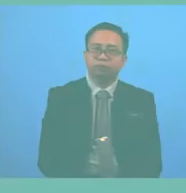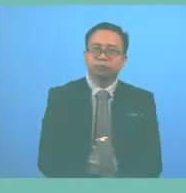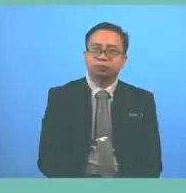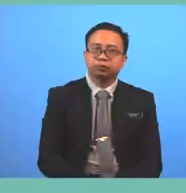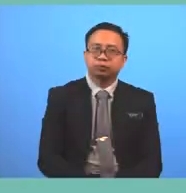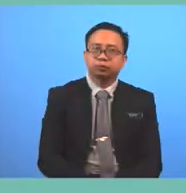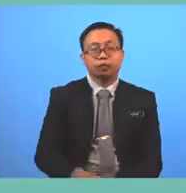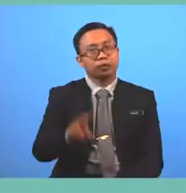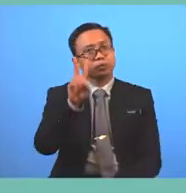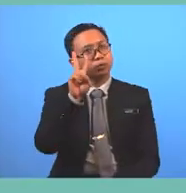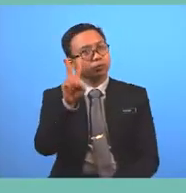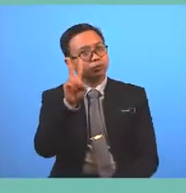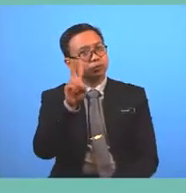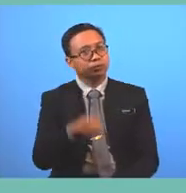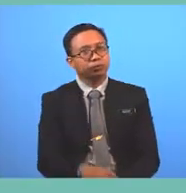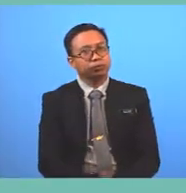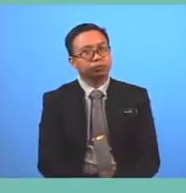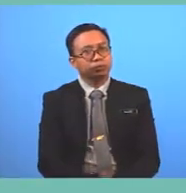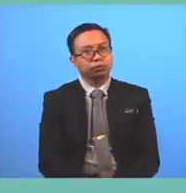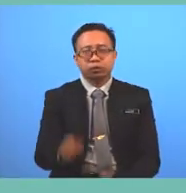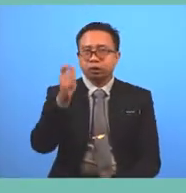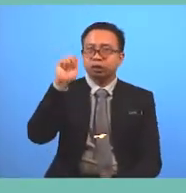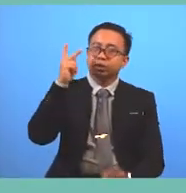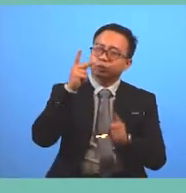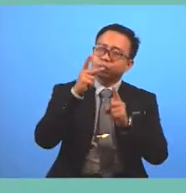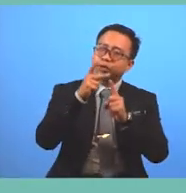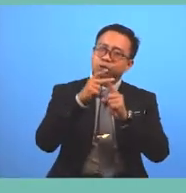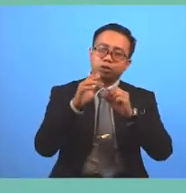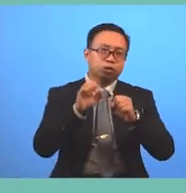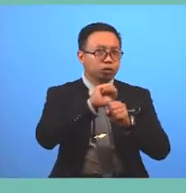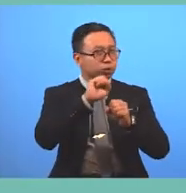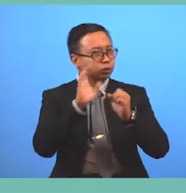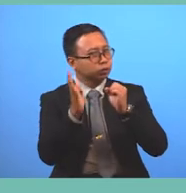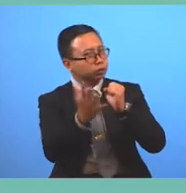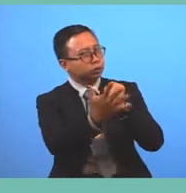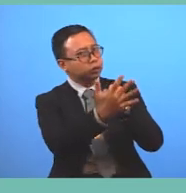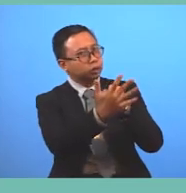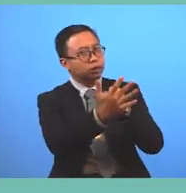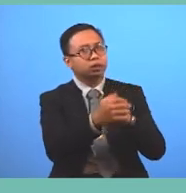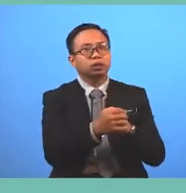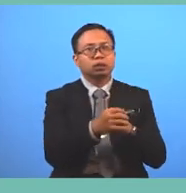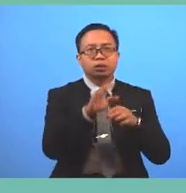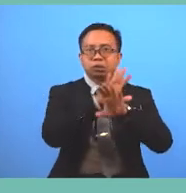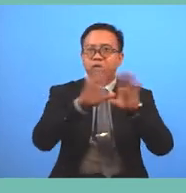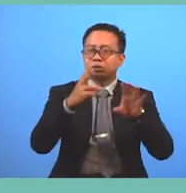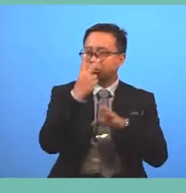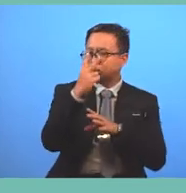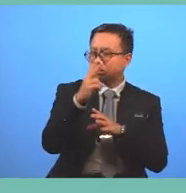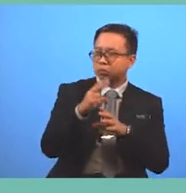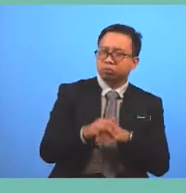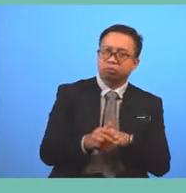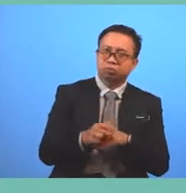Number two The special effects didn't seem very real B.